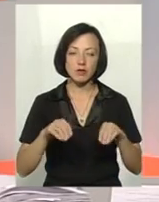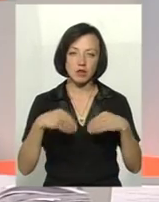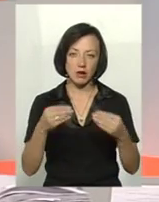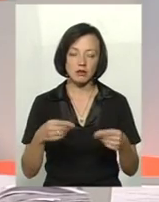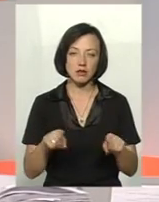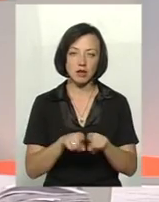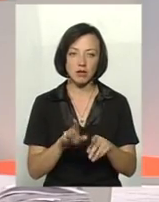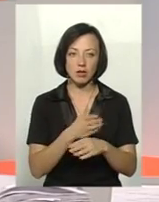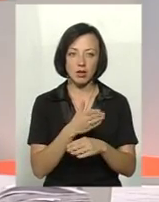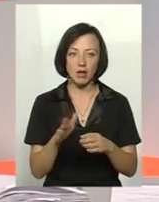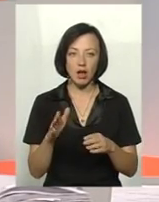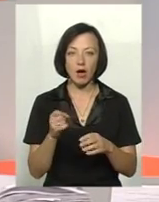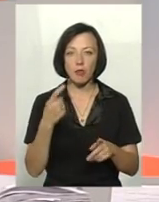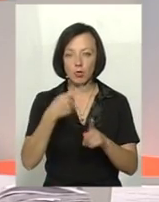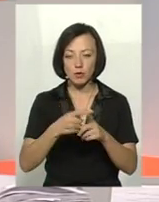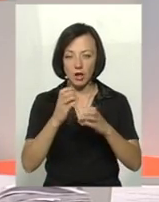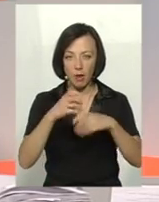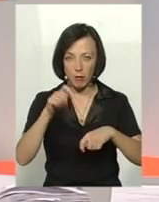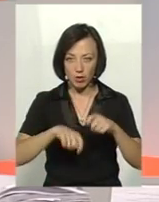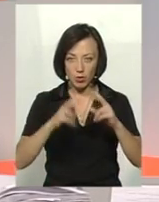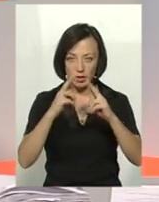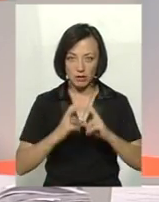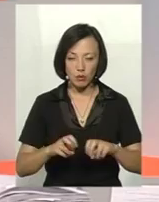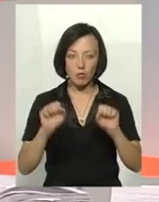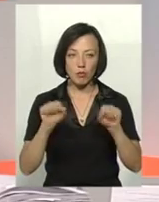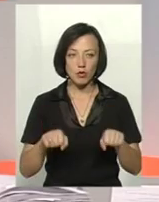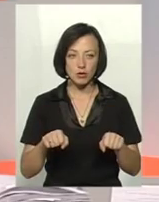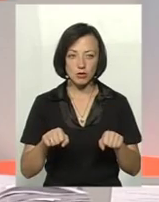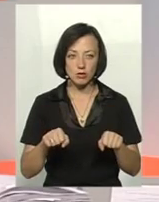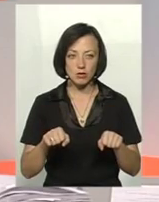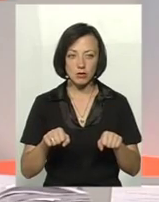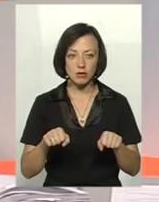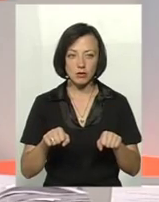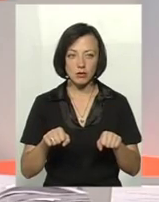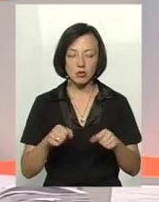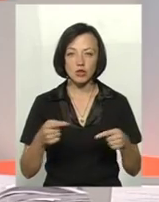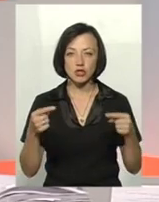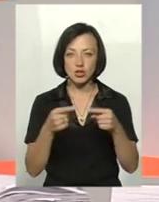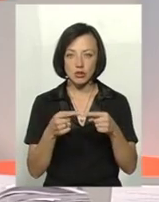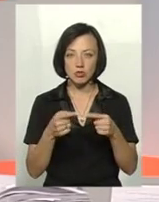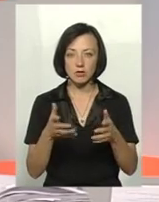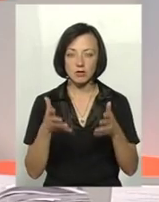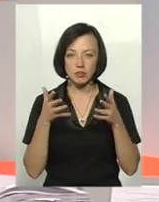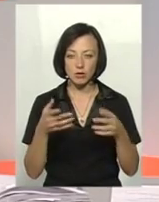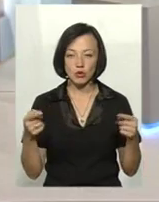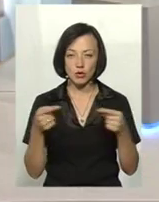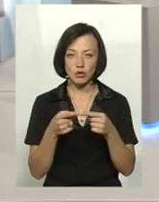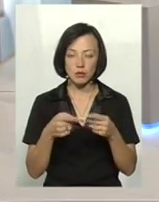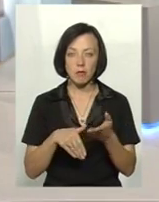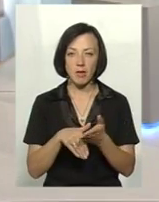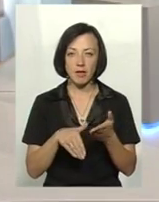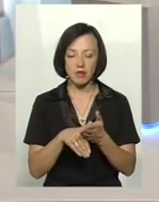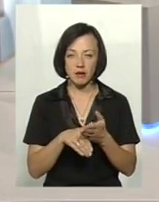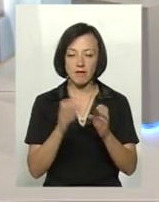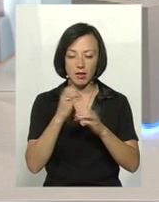таку оцінку, а плюс лабораторна діагностика, яка вже може відчітко поставити… Більш точний же метод. В